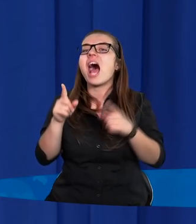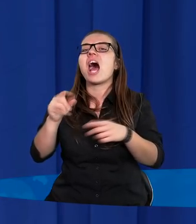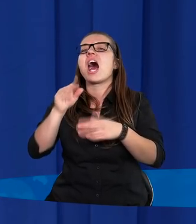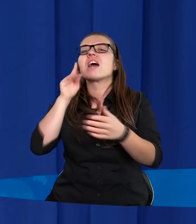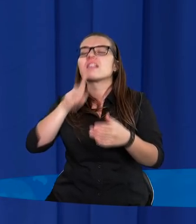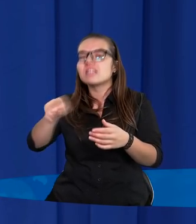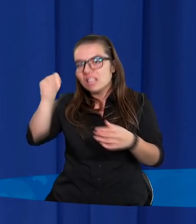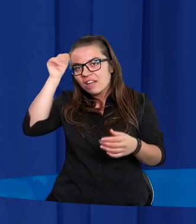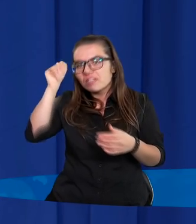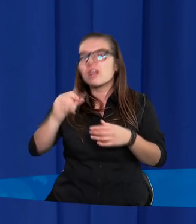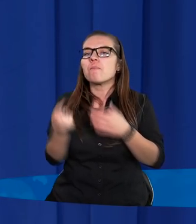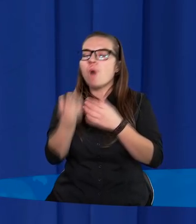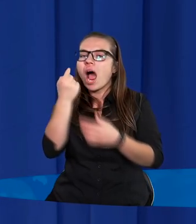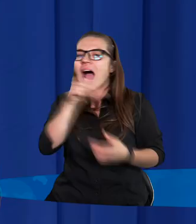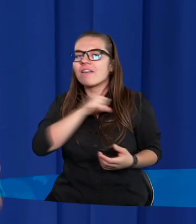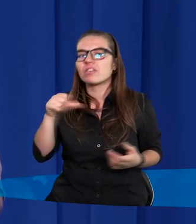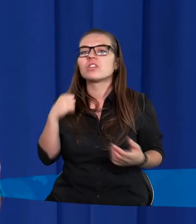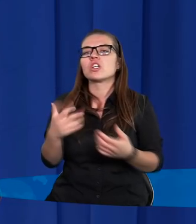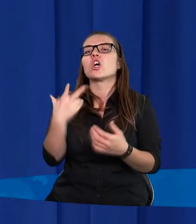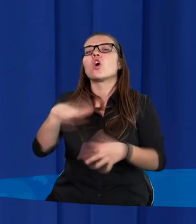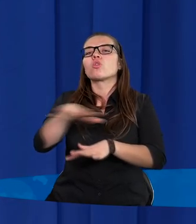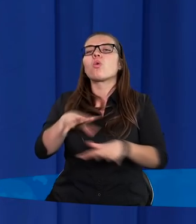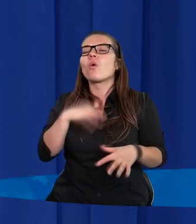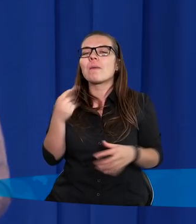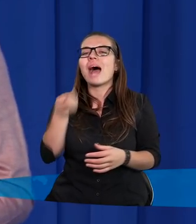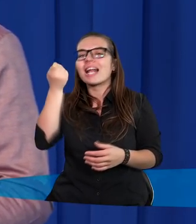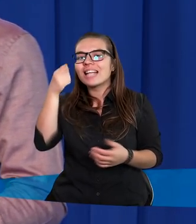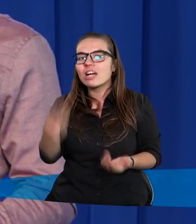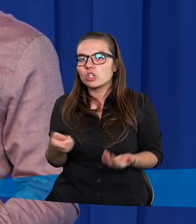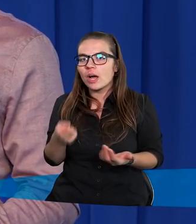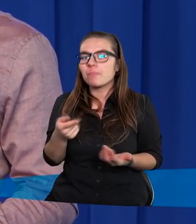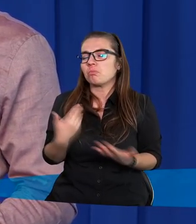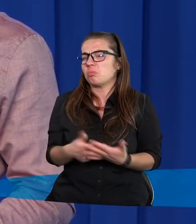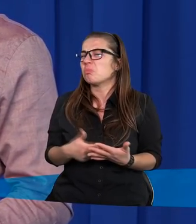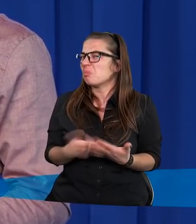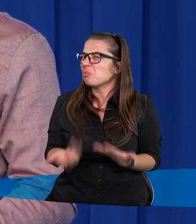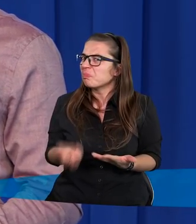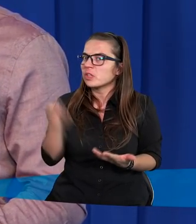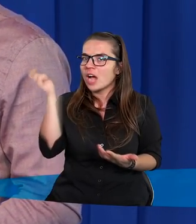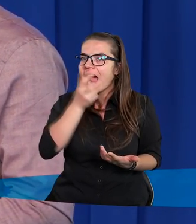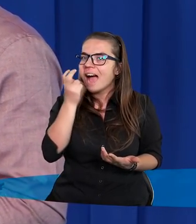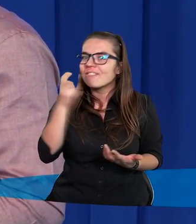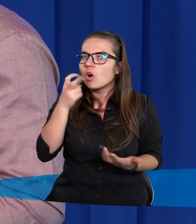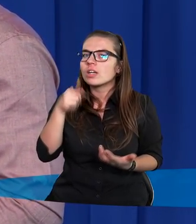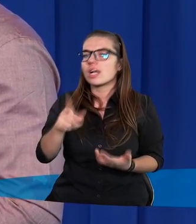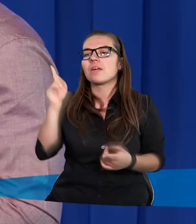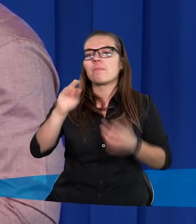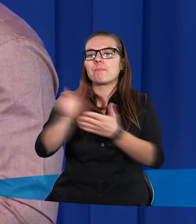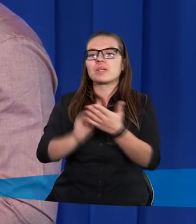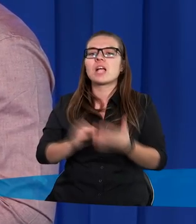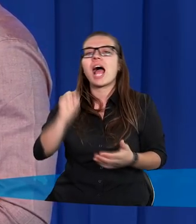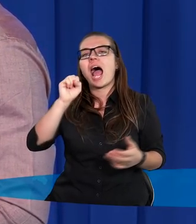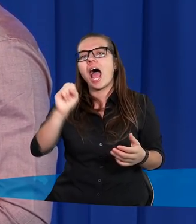drzwiach, który się pojawia przy okazji wizyty duszpasterza. No właśnie, tutaj też ciekawostka. Czasem piszą K